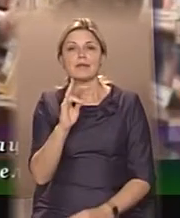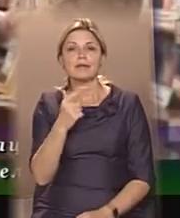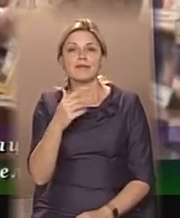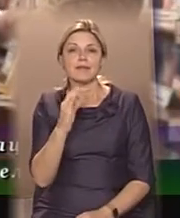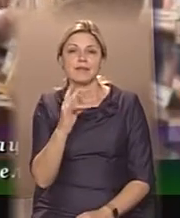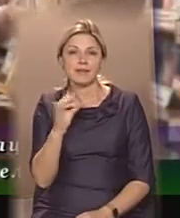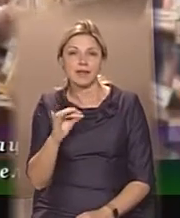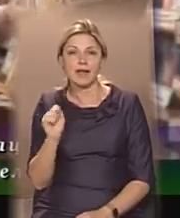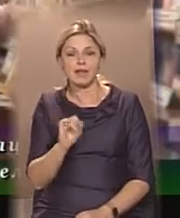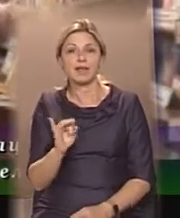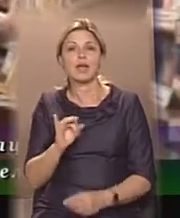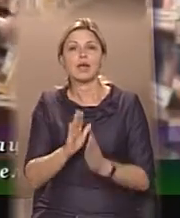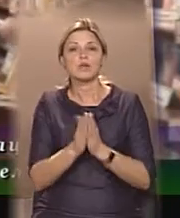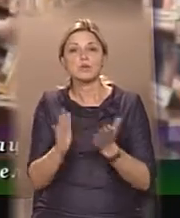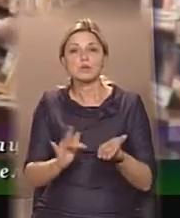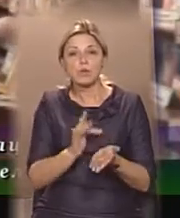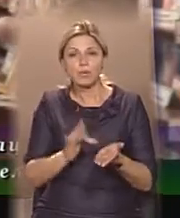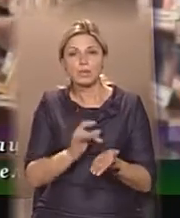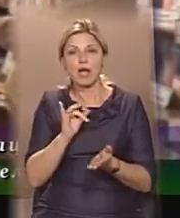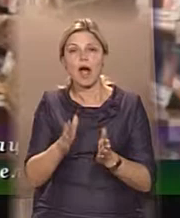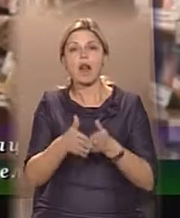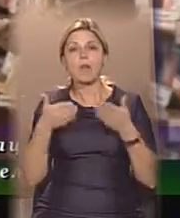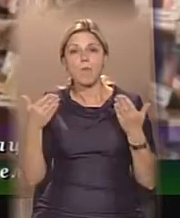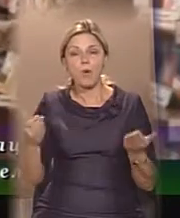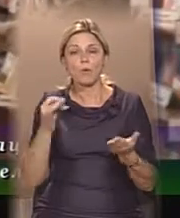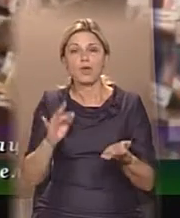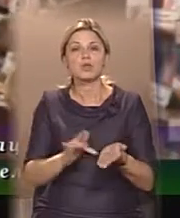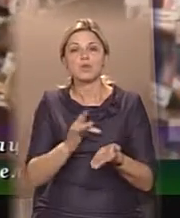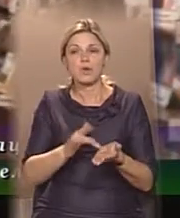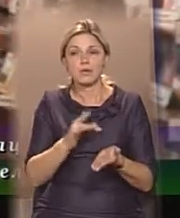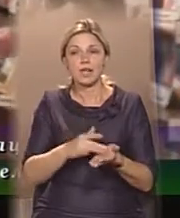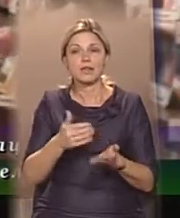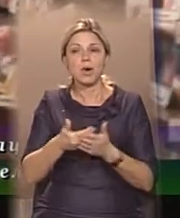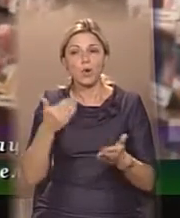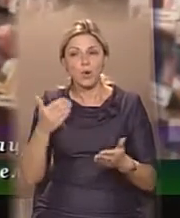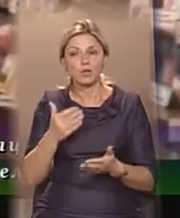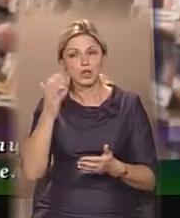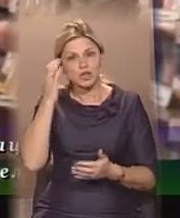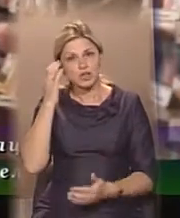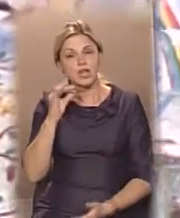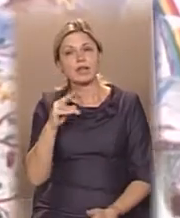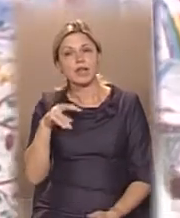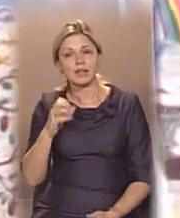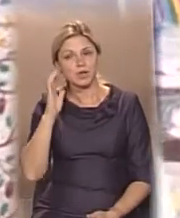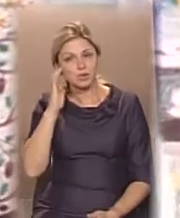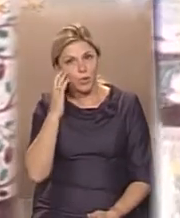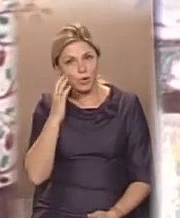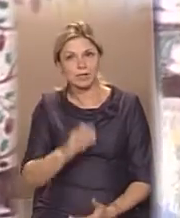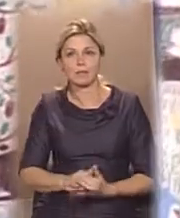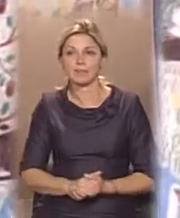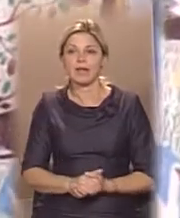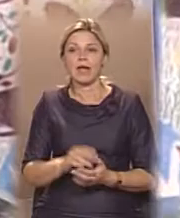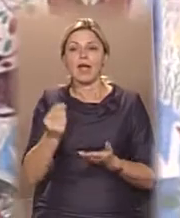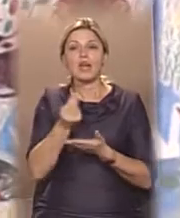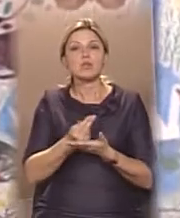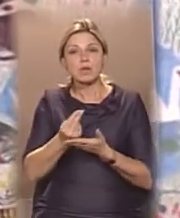зошити, альбоми і щоденні – всі відчорнила чорні, як дівки». Ілюстрації до своєї